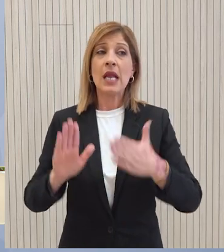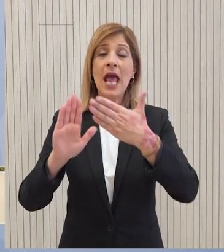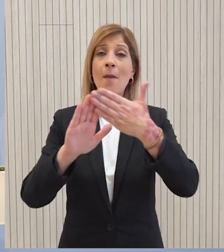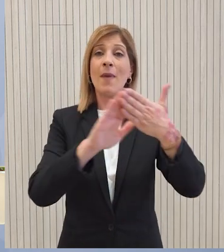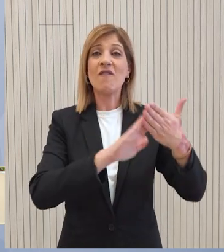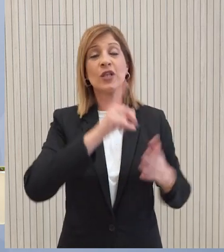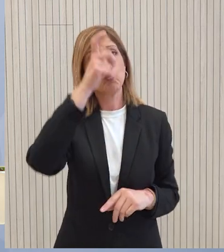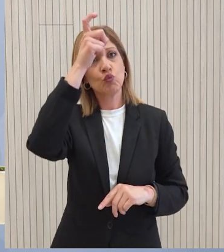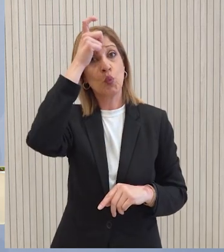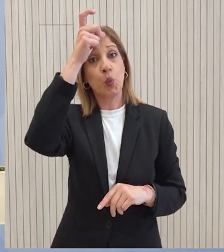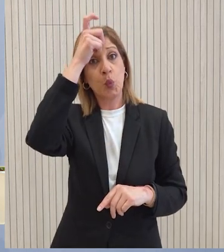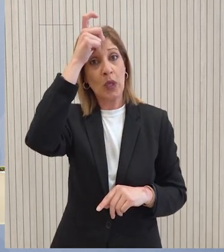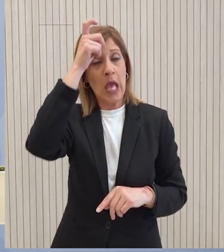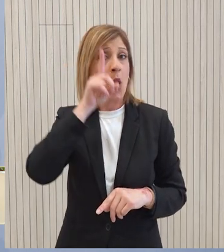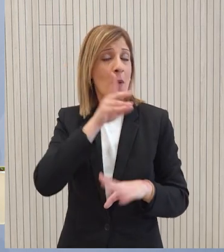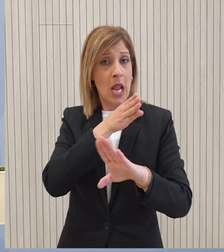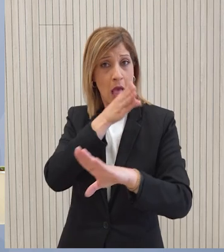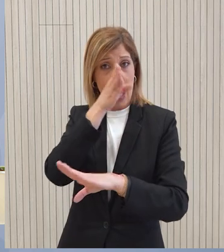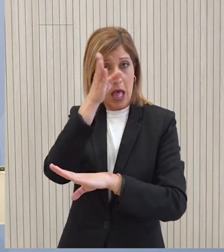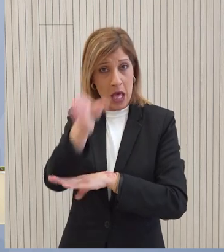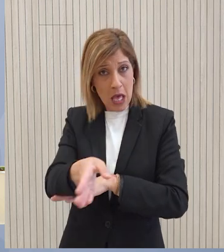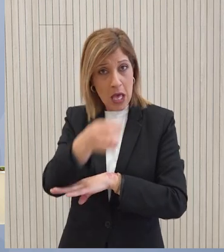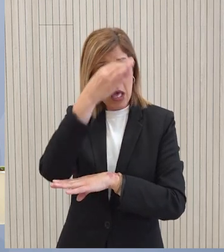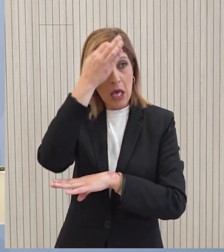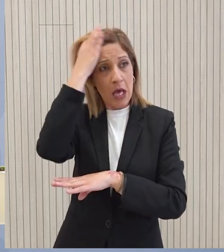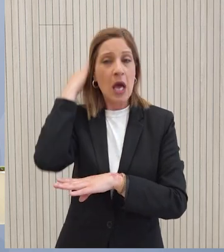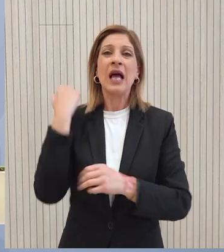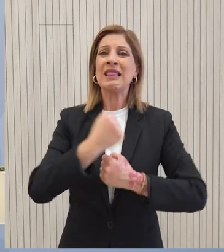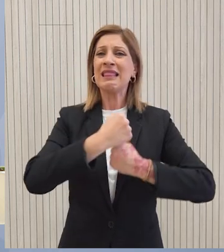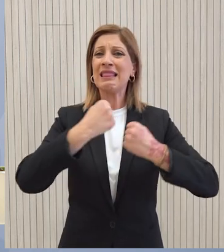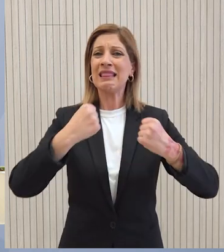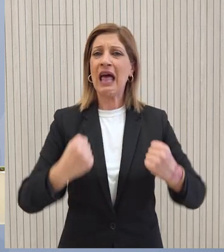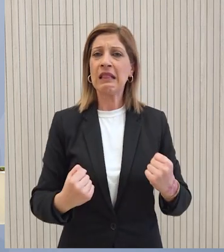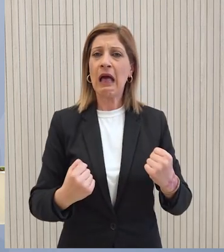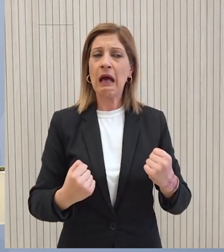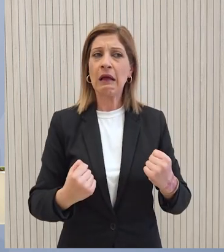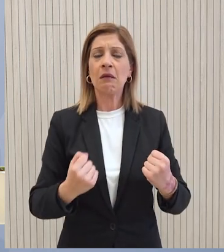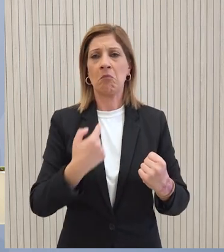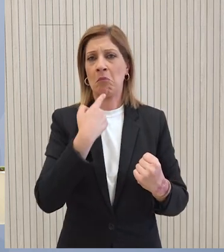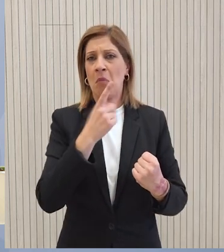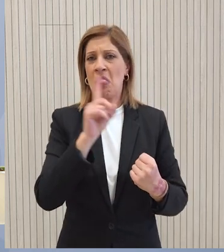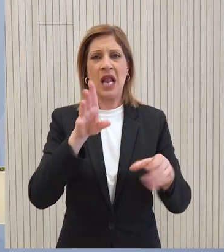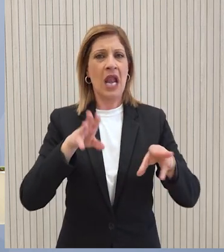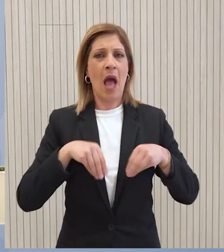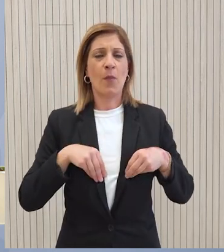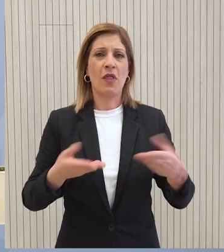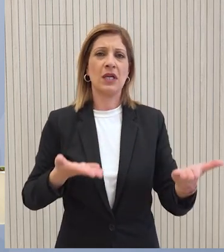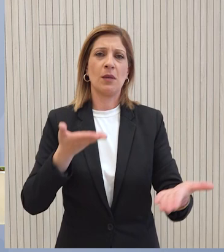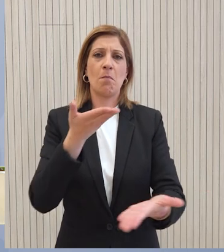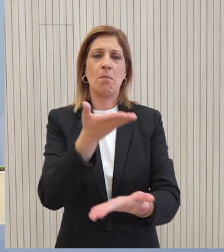στην άντια και εδώ ο κύριος Σαρνάρ να μην αποδέχεται εξοπτάσεις